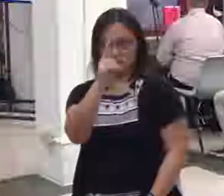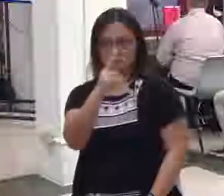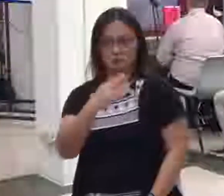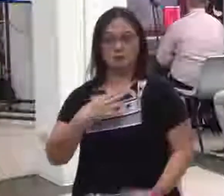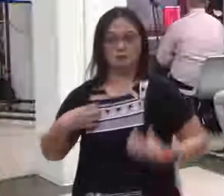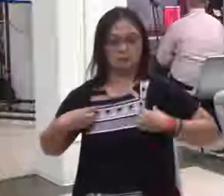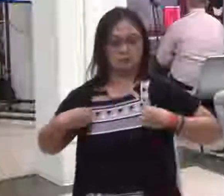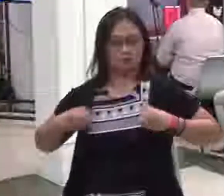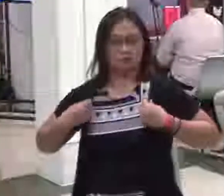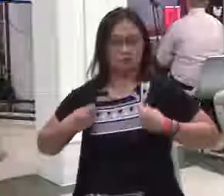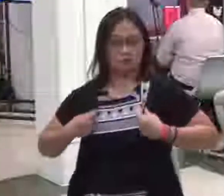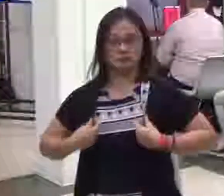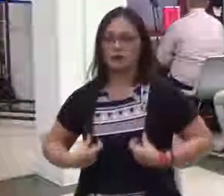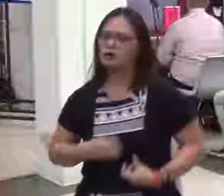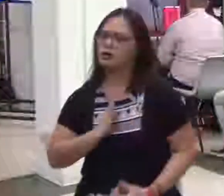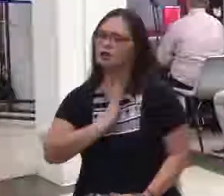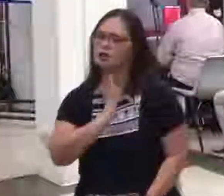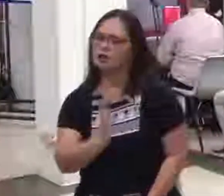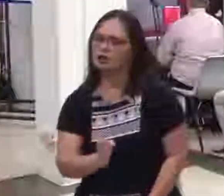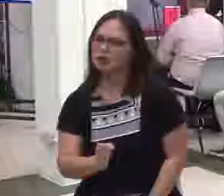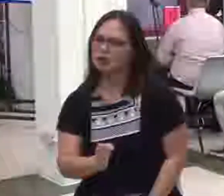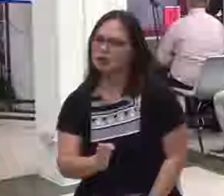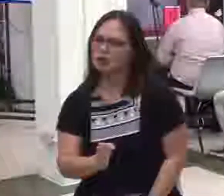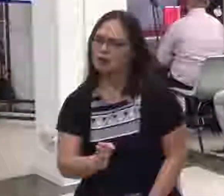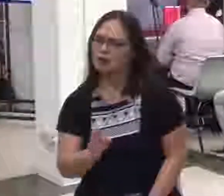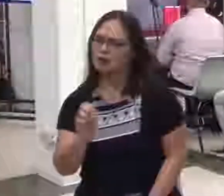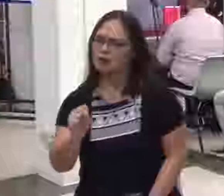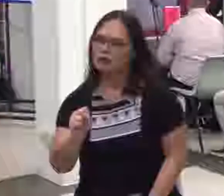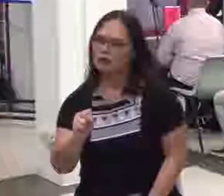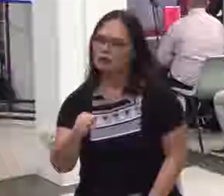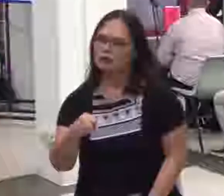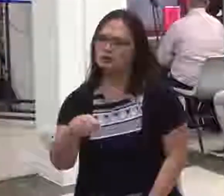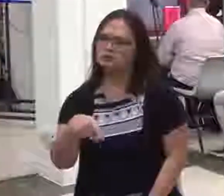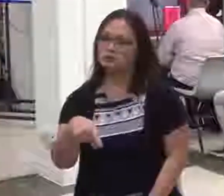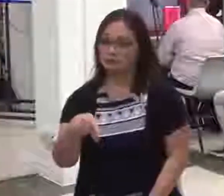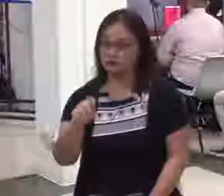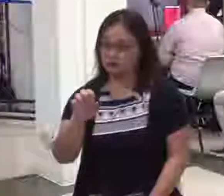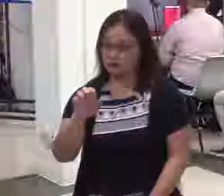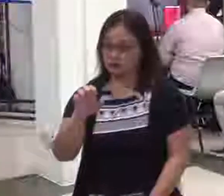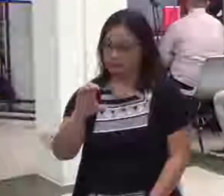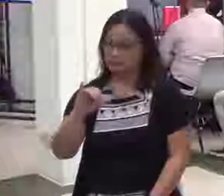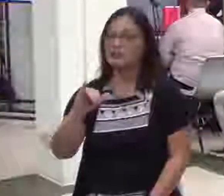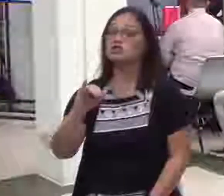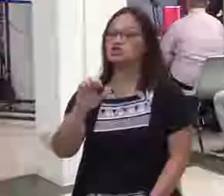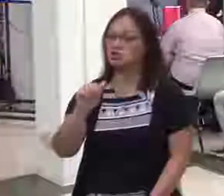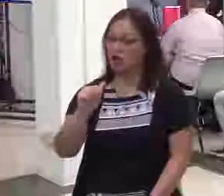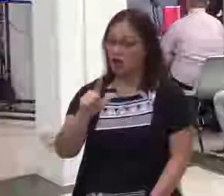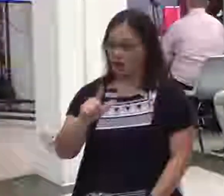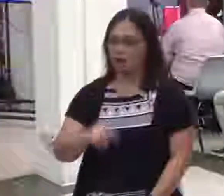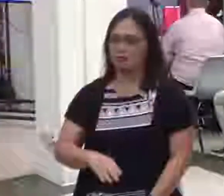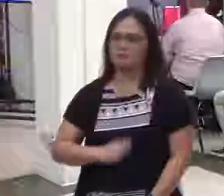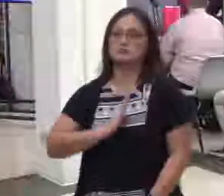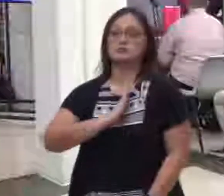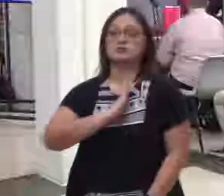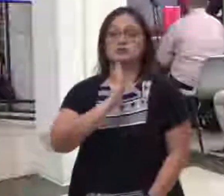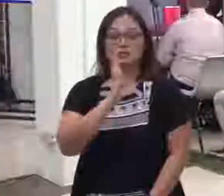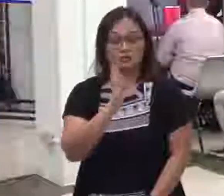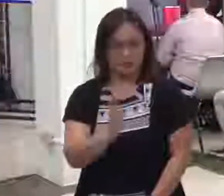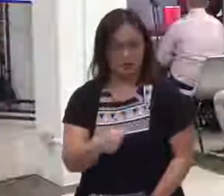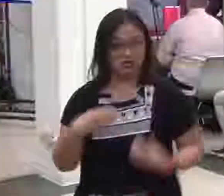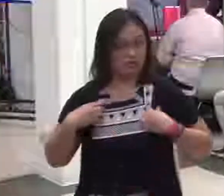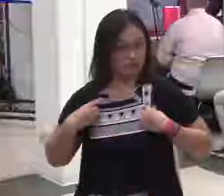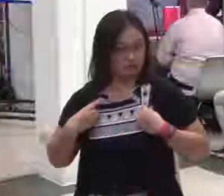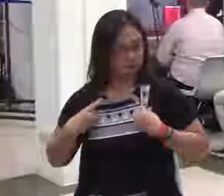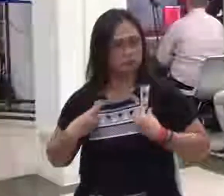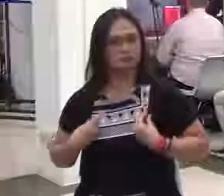God has done his share to coming to us but he came to save